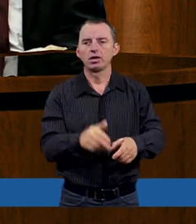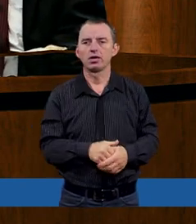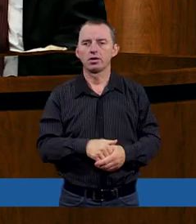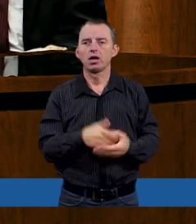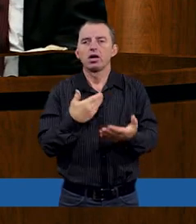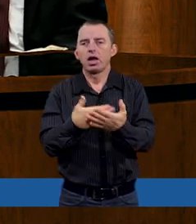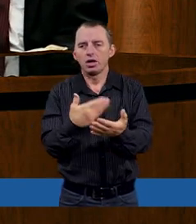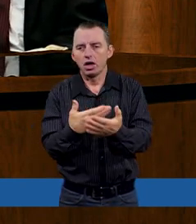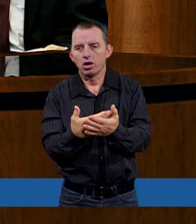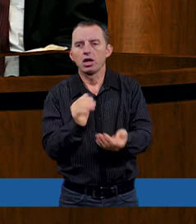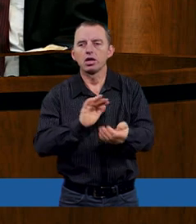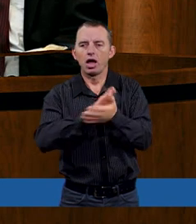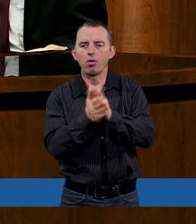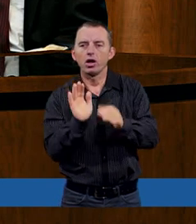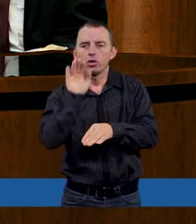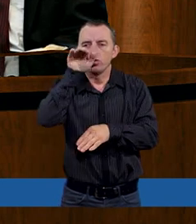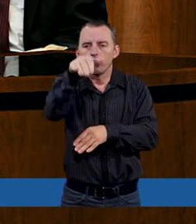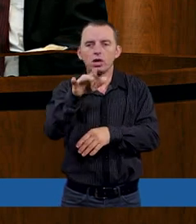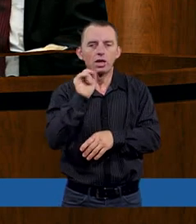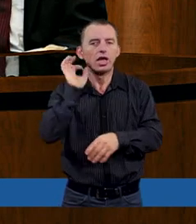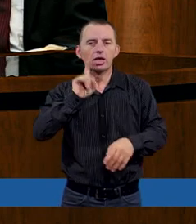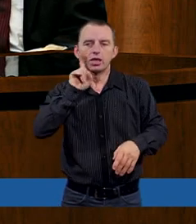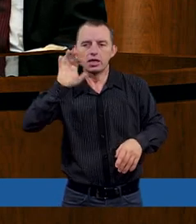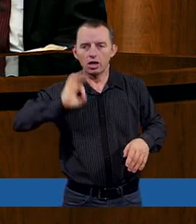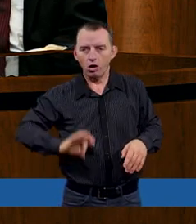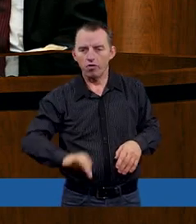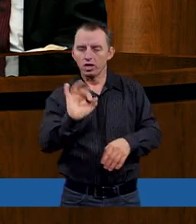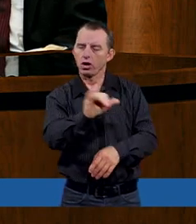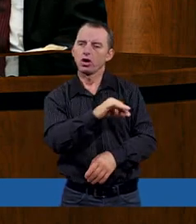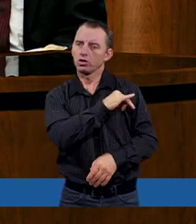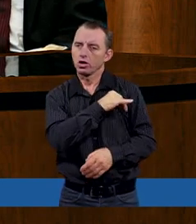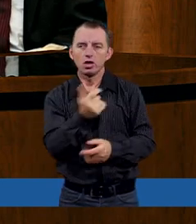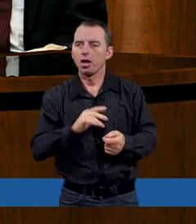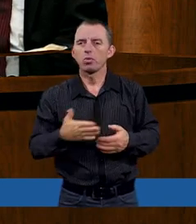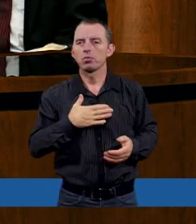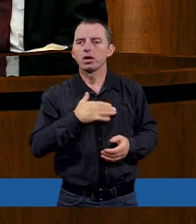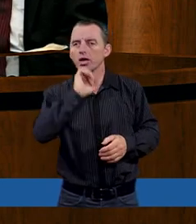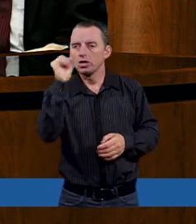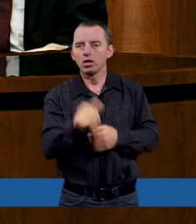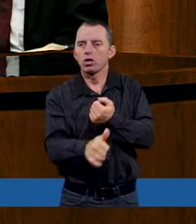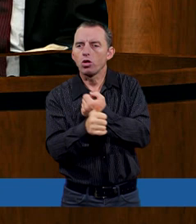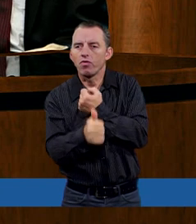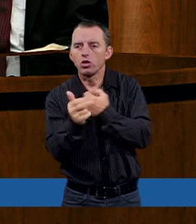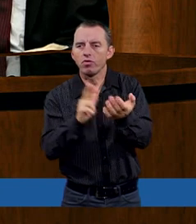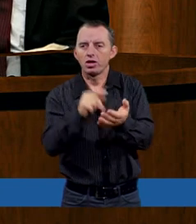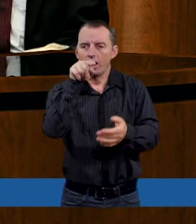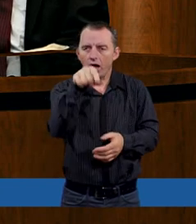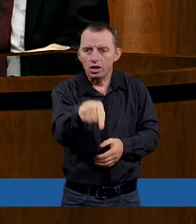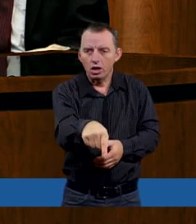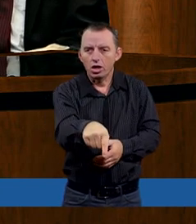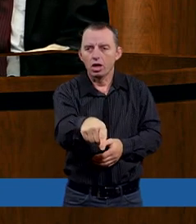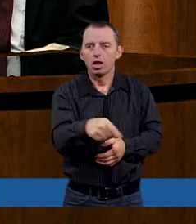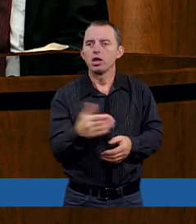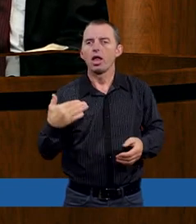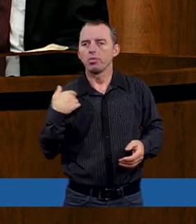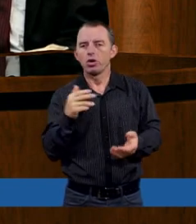Ale dlaczego zakłada z góry, że jego synowie zgrzeszyli? Przecież nie posiadał żadnej wiedzy ani dowodu na to. No ale czy dla